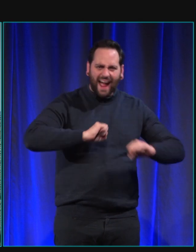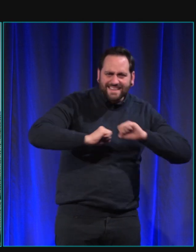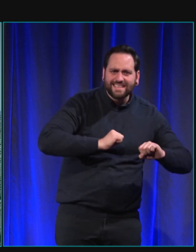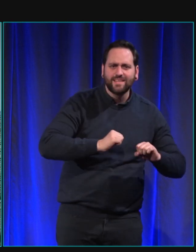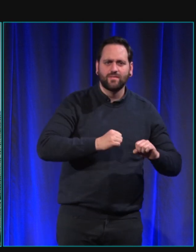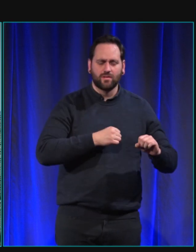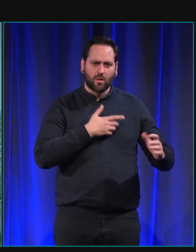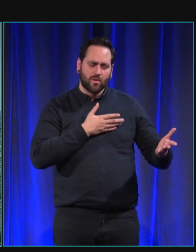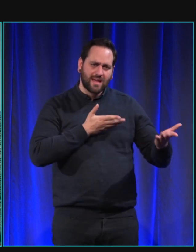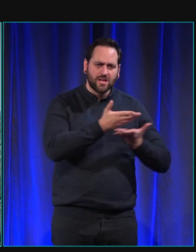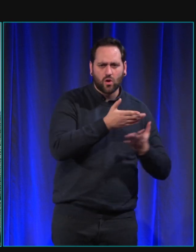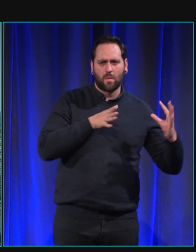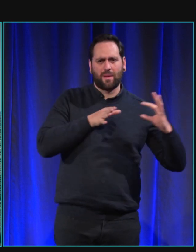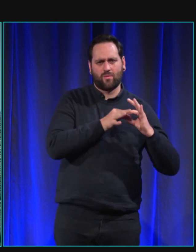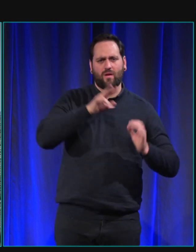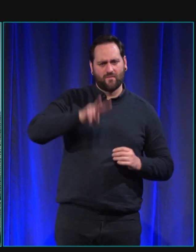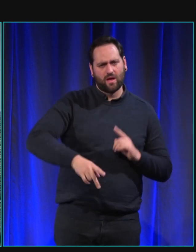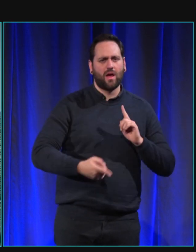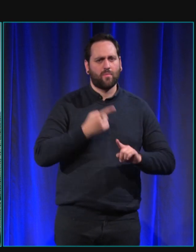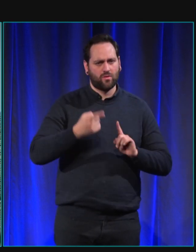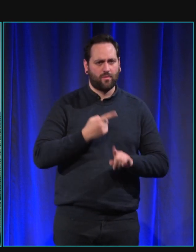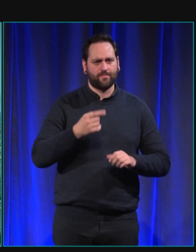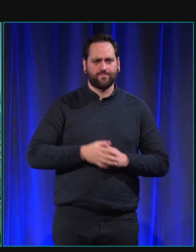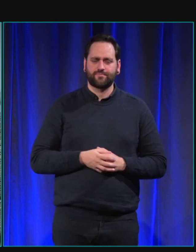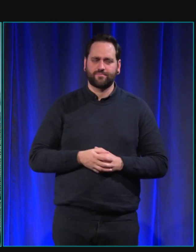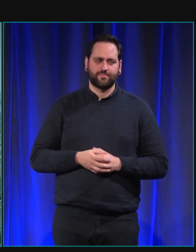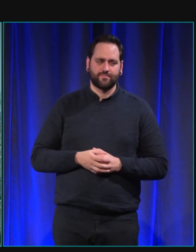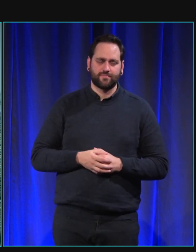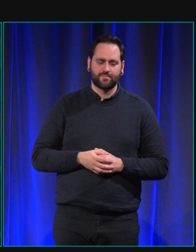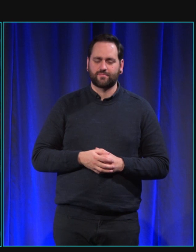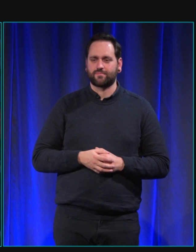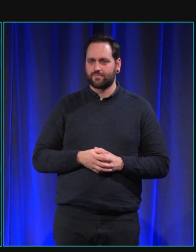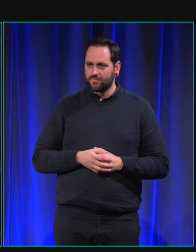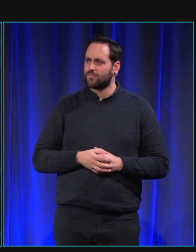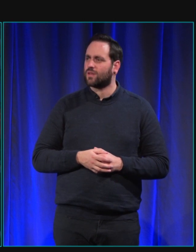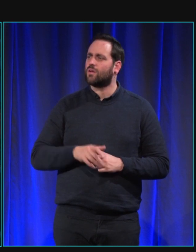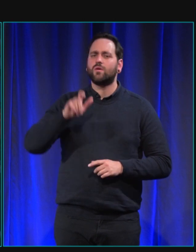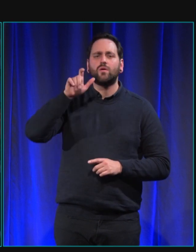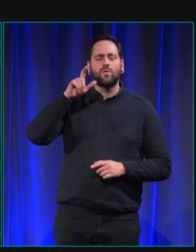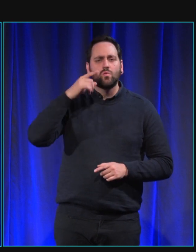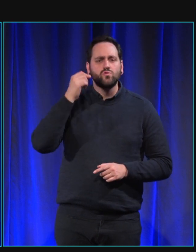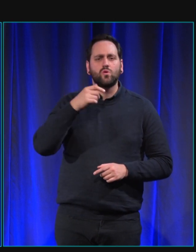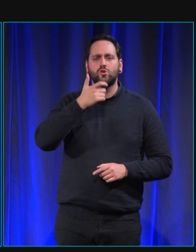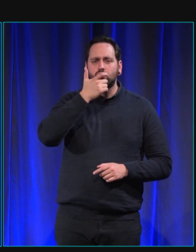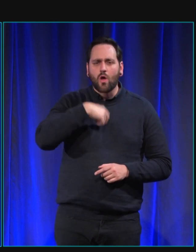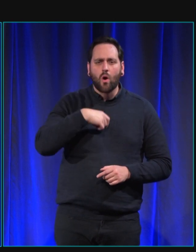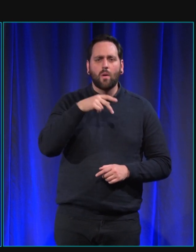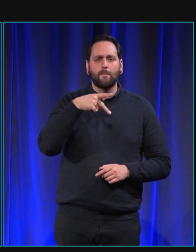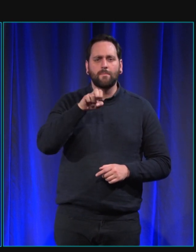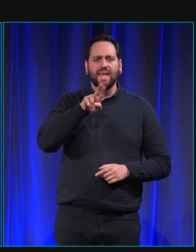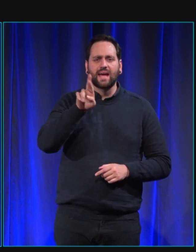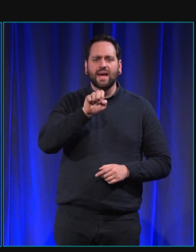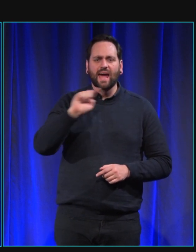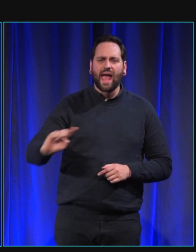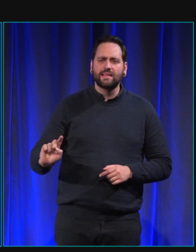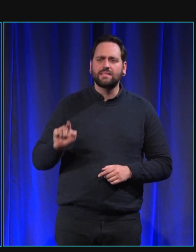avec elles voilà peut-être Jean Pérez qui est dans la salle pour Andy Chien si vous voulez nous dire un mot sur les